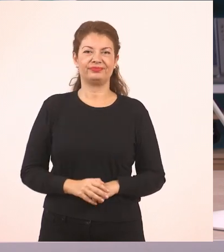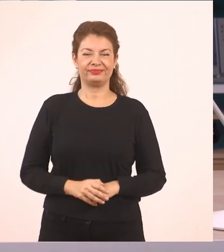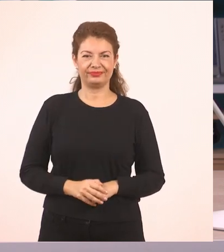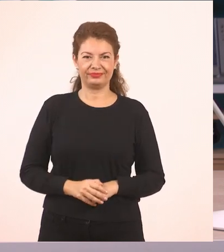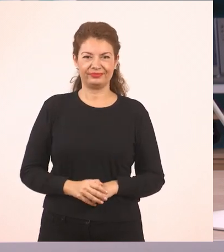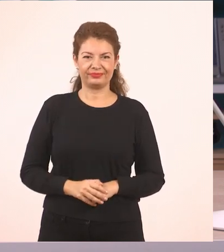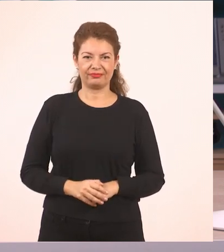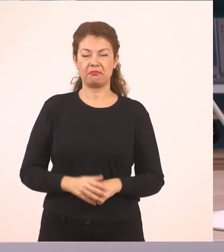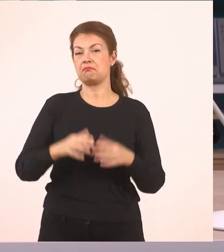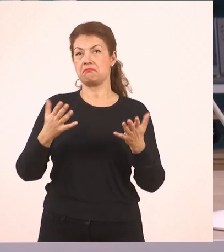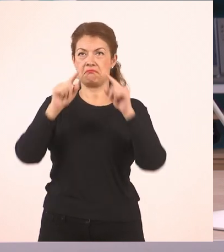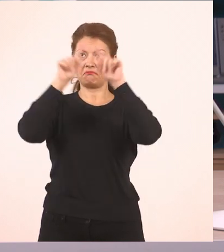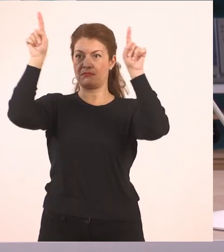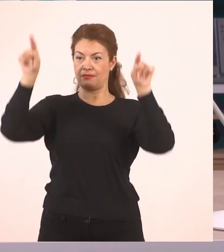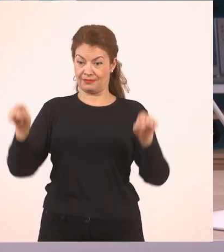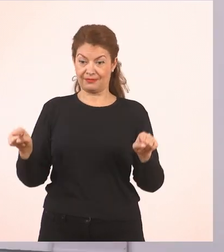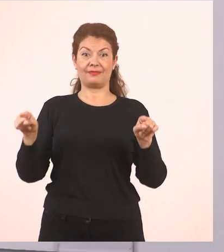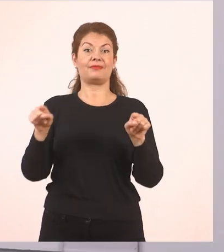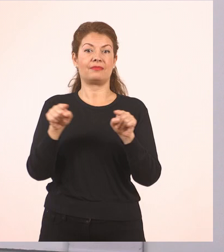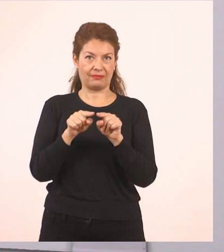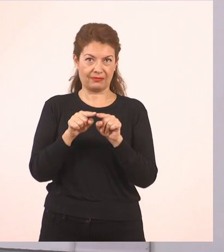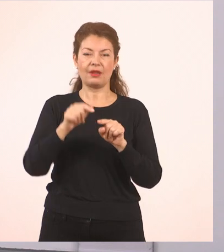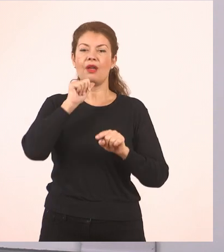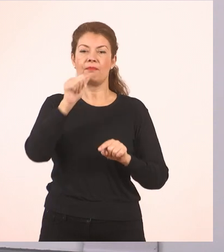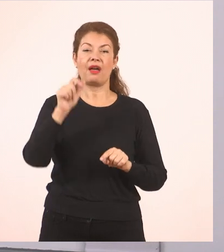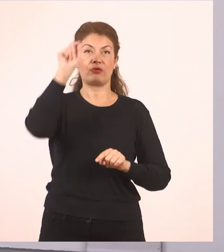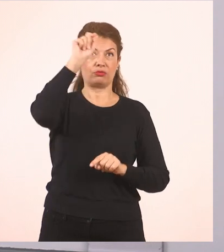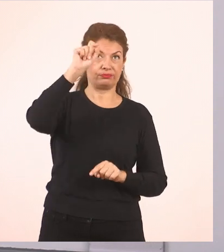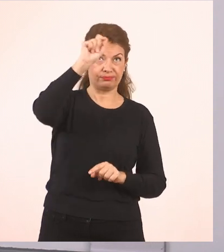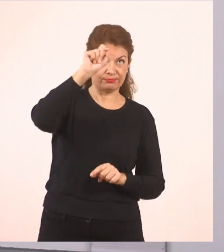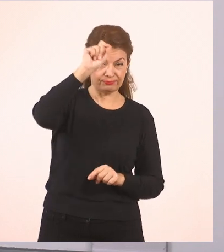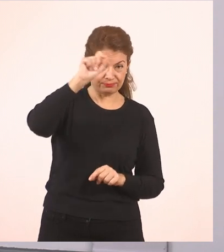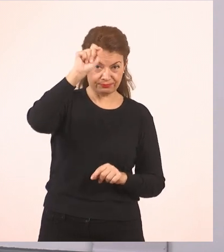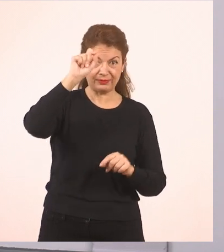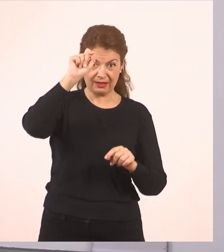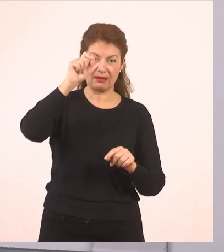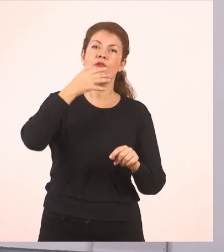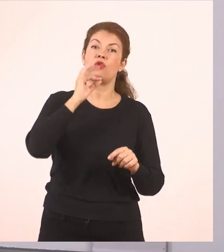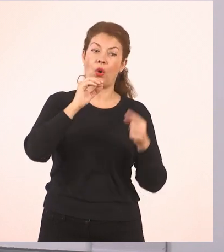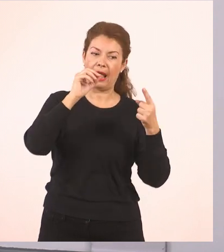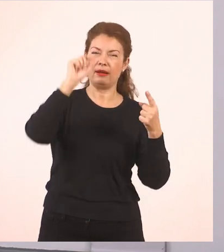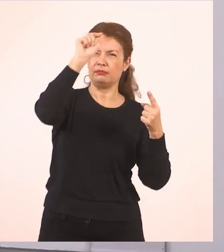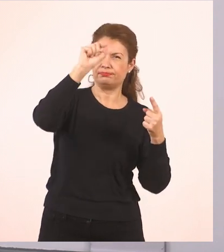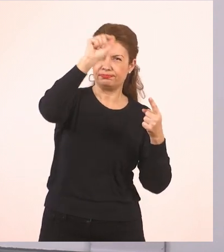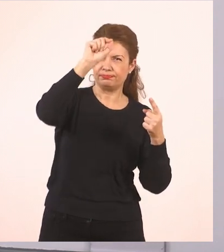Αν το ζαράκι μας είναι αυτό, θα φτιάξω μία κουκκιδούλα για κάθε μαρκαδόρο που κρατώ.